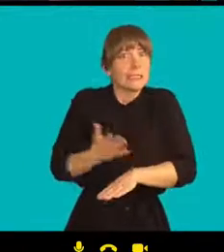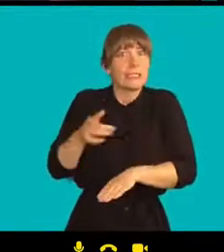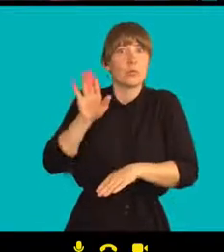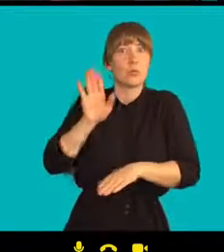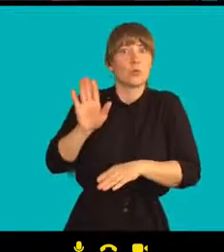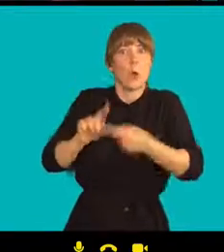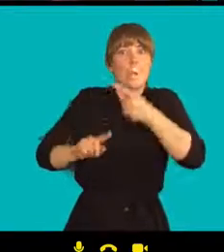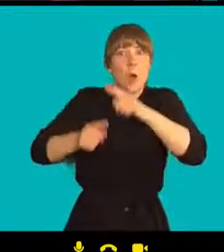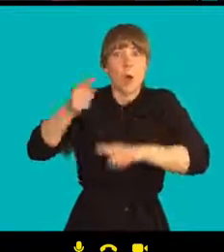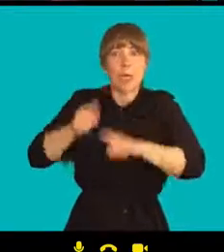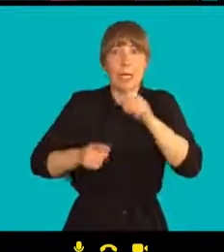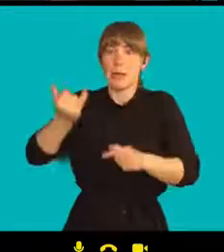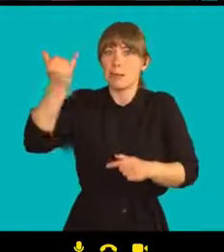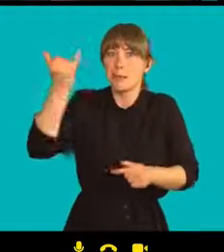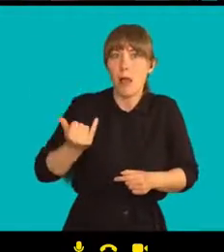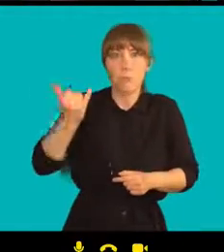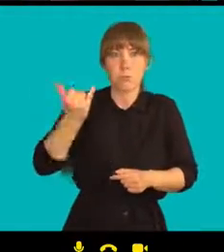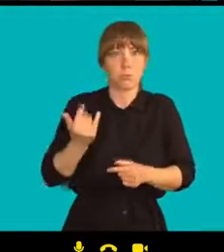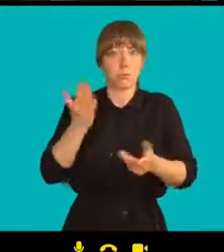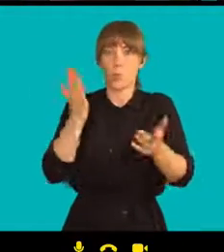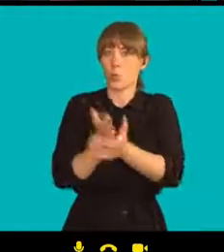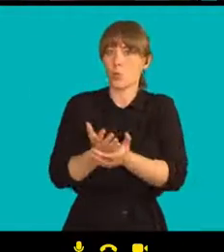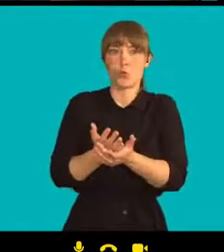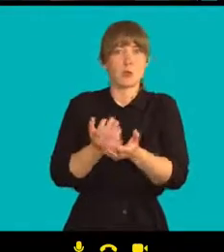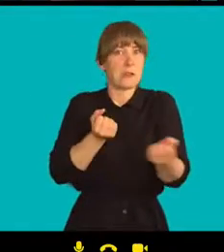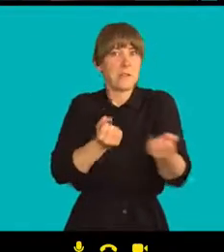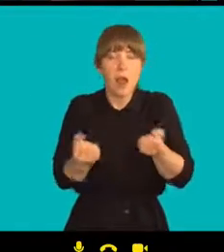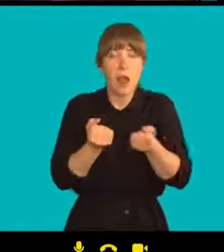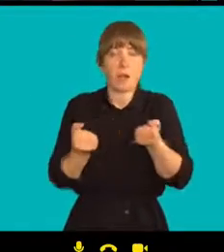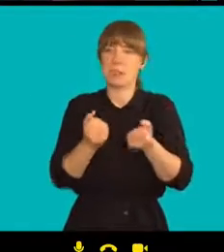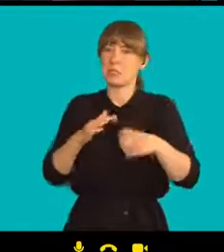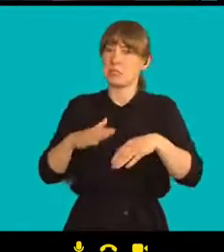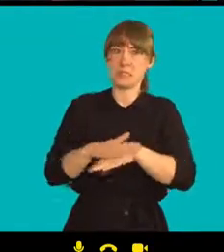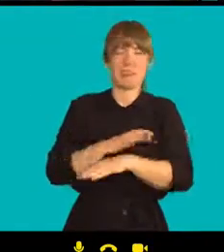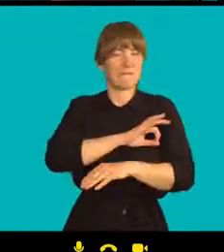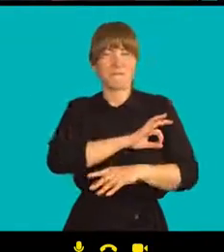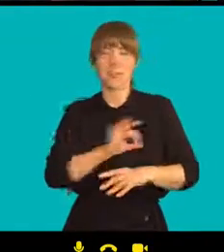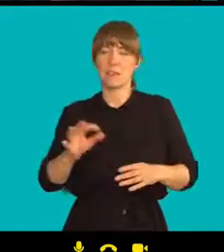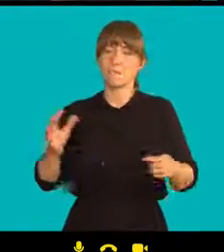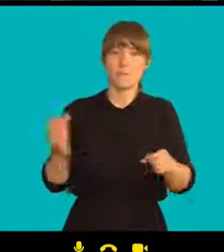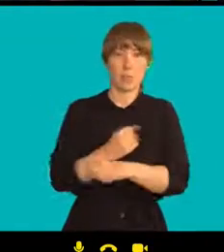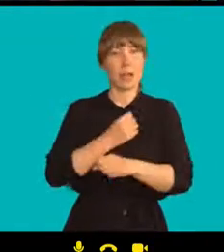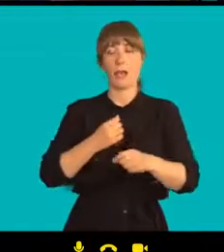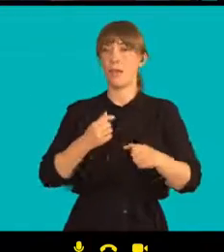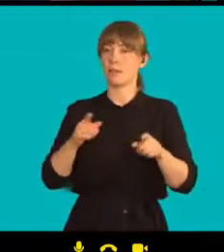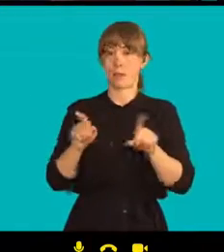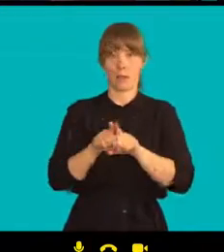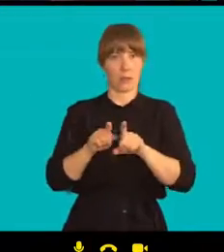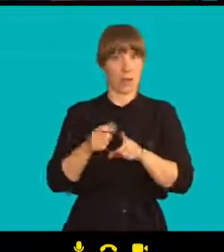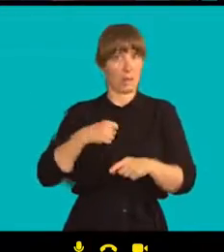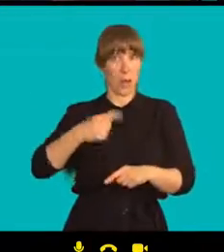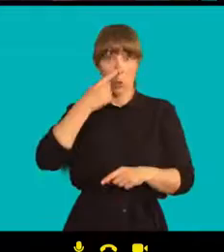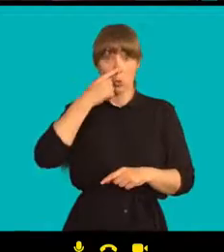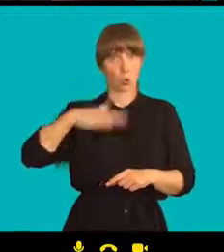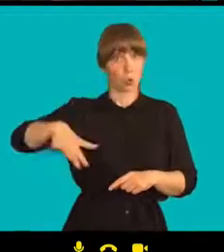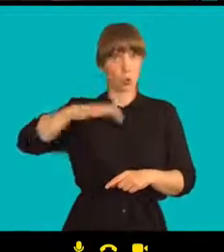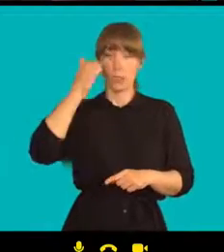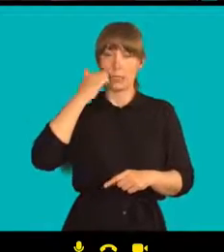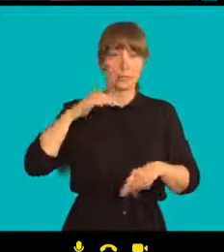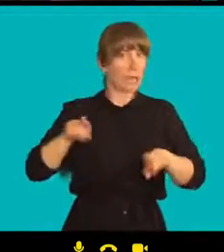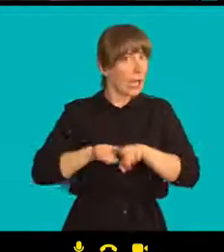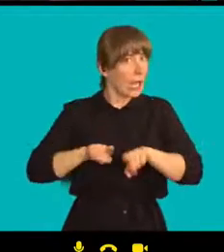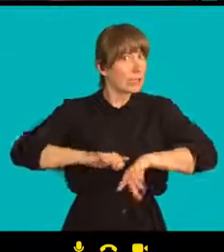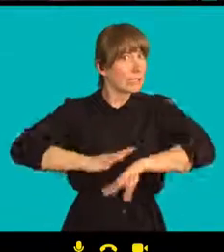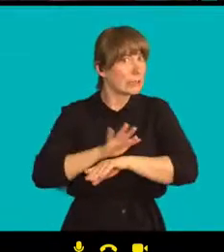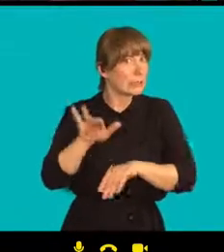legitimitu, nemá vlastně ani tu sílu. A já myslím, že to vlastně dnes vidí i bylorusové. Lidi v Bylorusku dneska vidí,